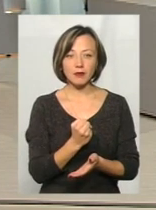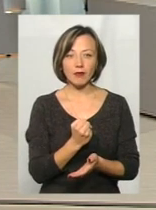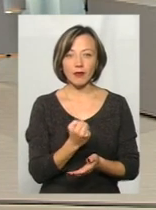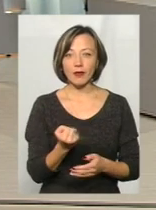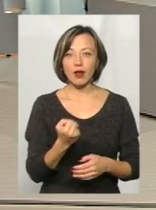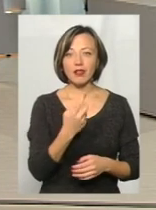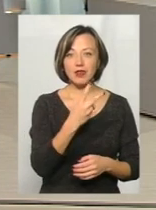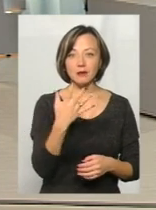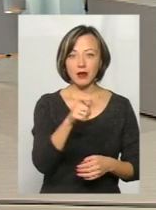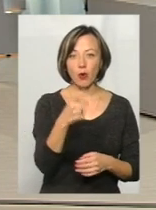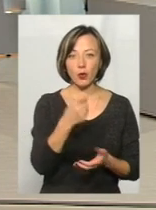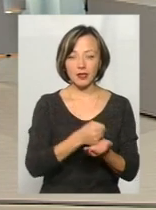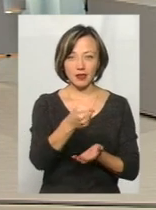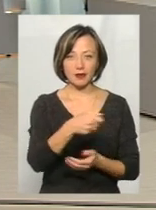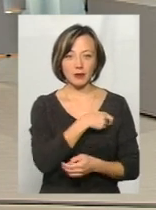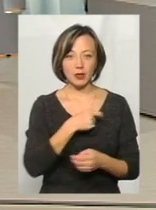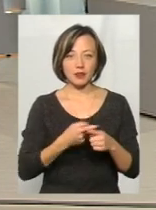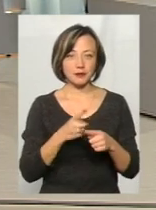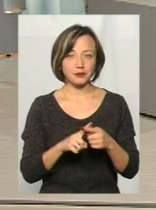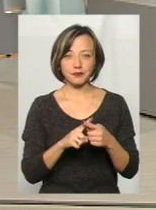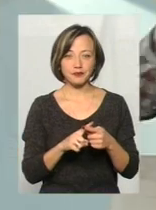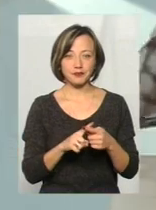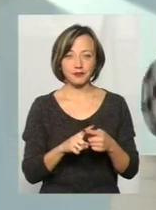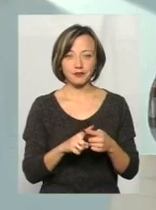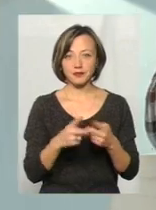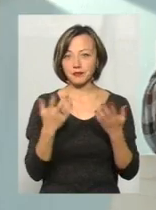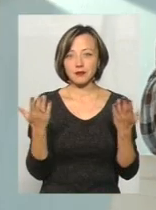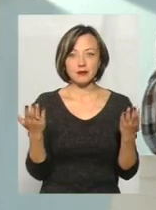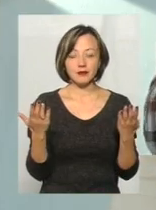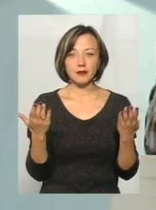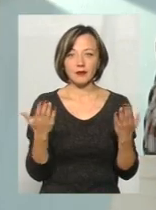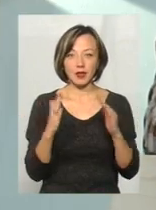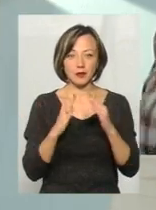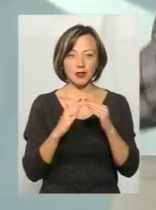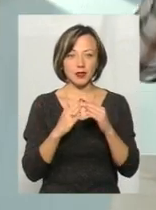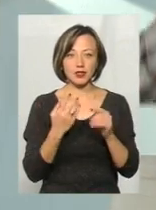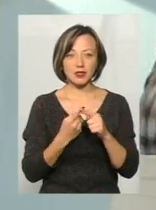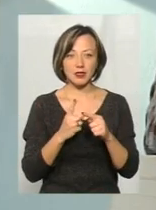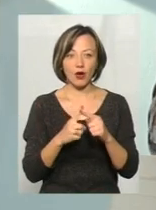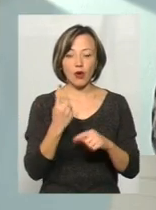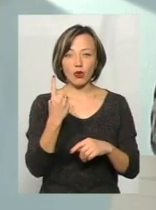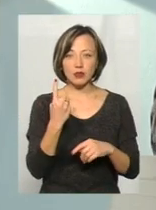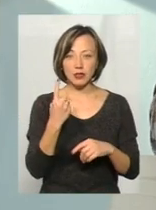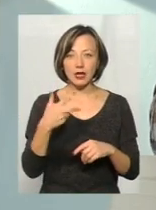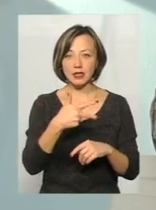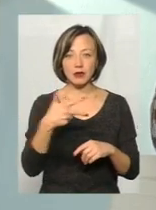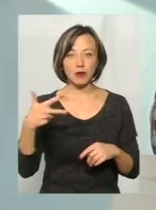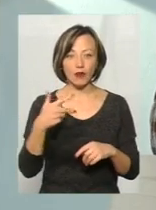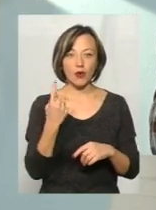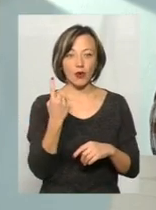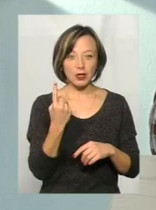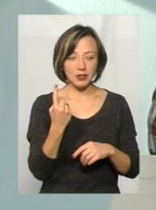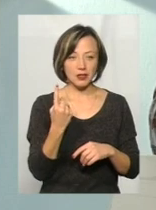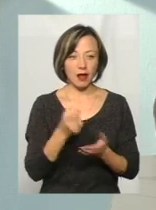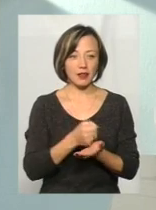виборців один кандидат в депутати. Тобто, якщо ми це так візуалізуємо в будинок, то на три поверхи один